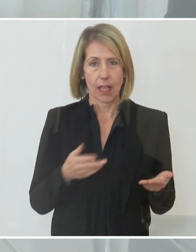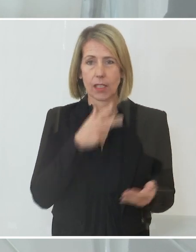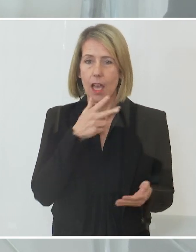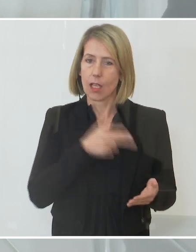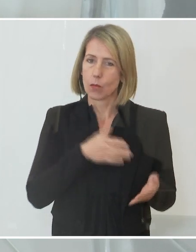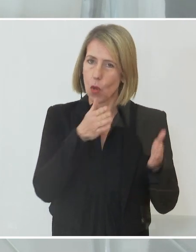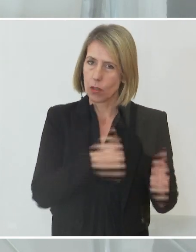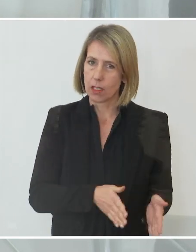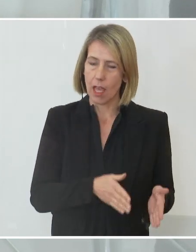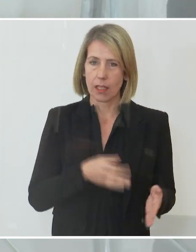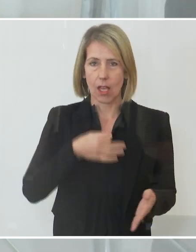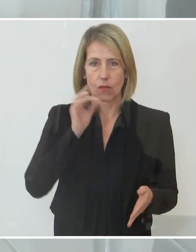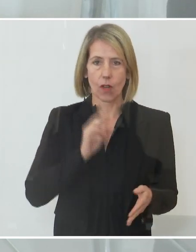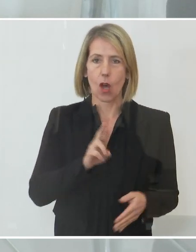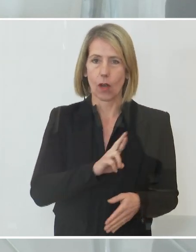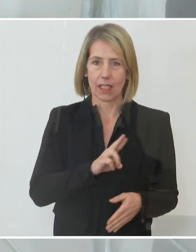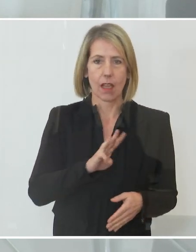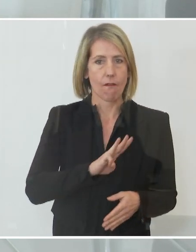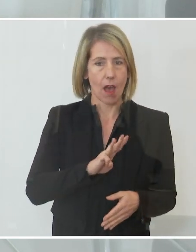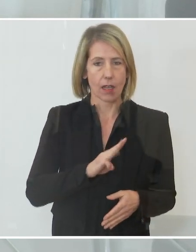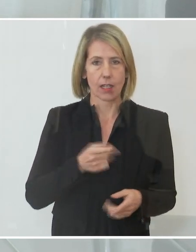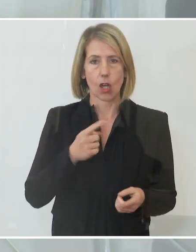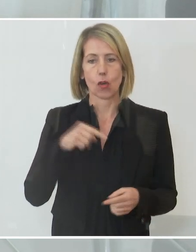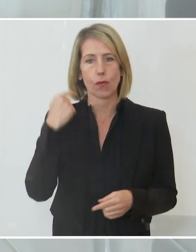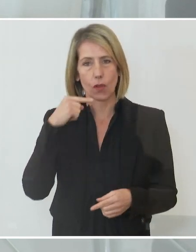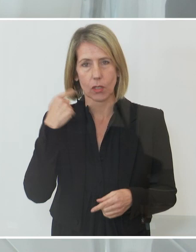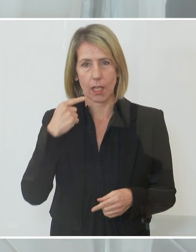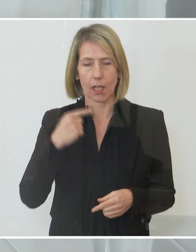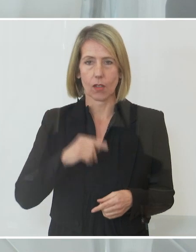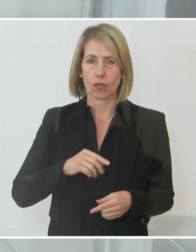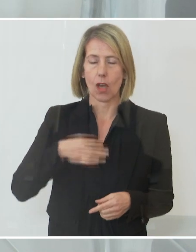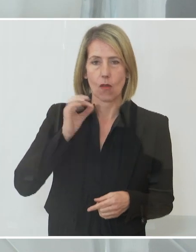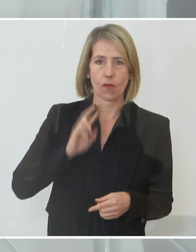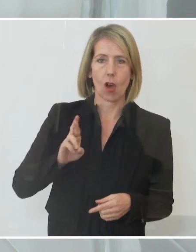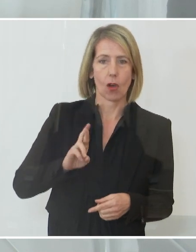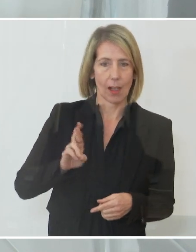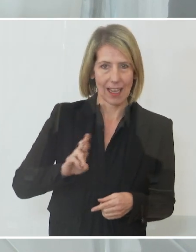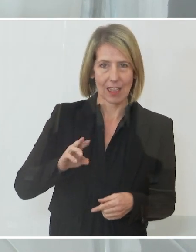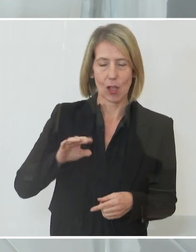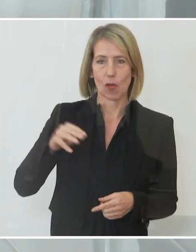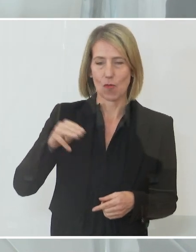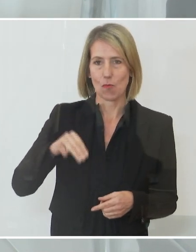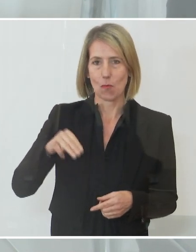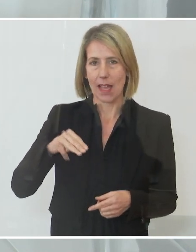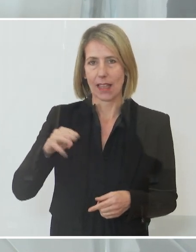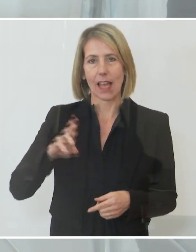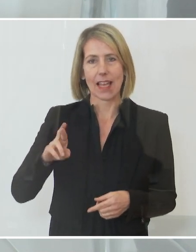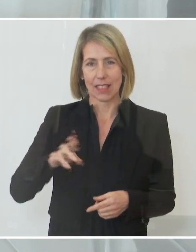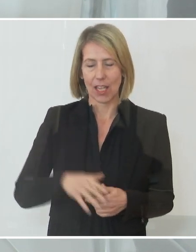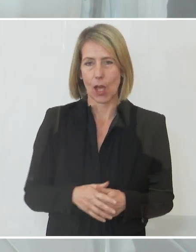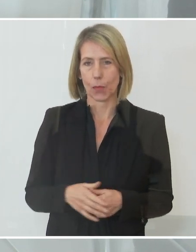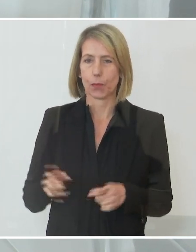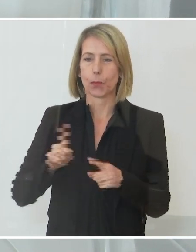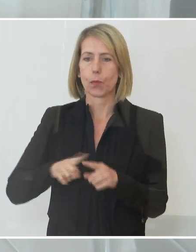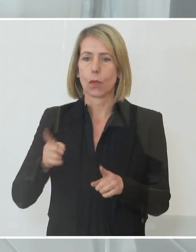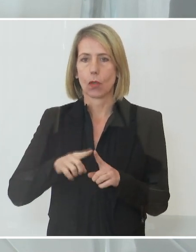ite Pamela Rendi-Wagner, von den NEOS Beate Meindl-Reisinger und auch das Treffen zwischen